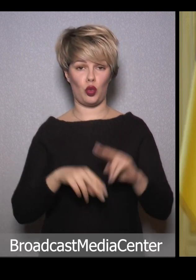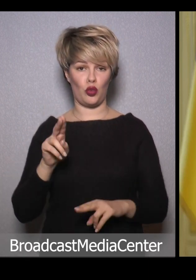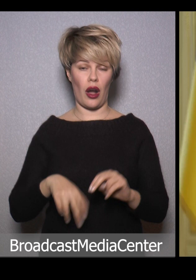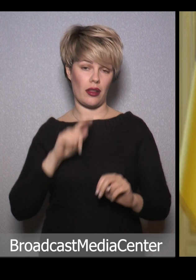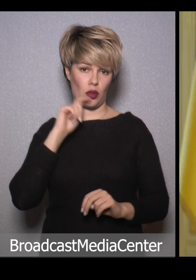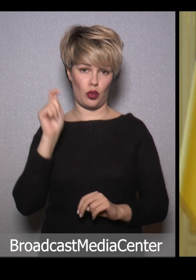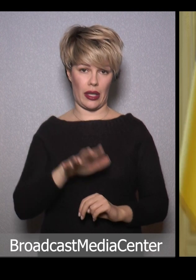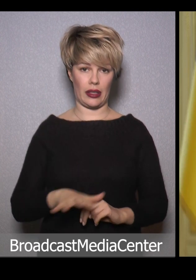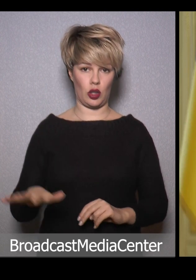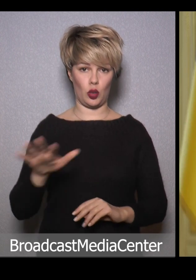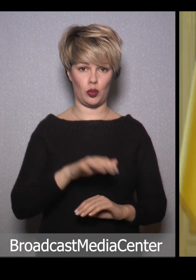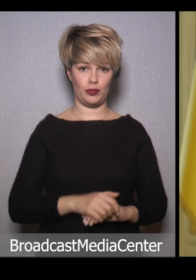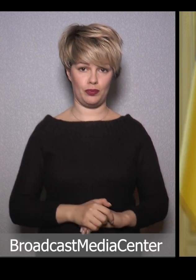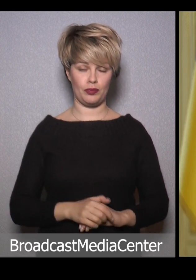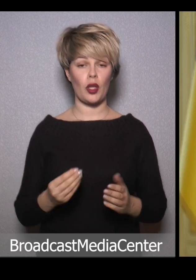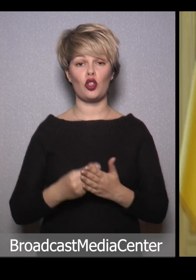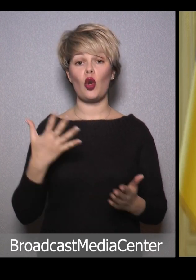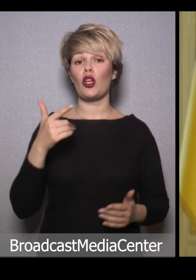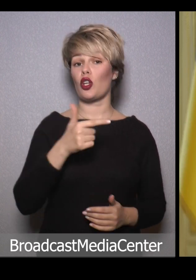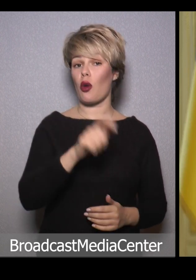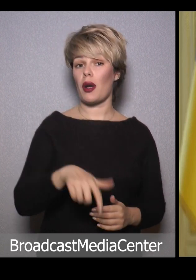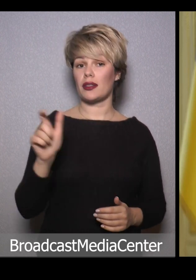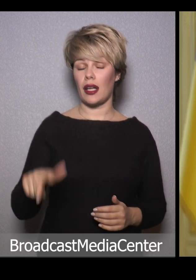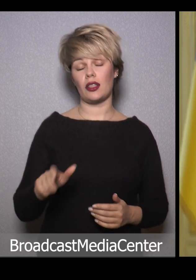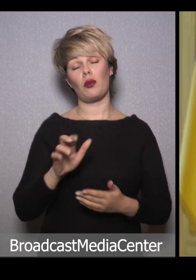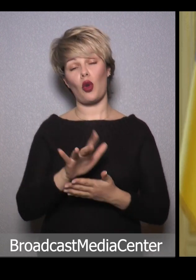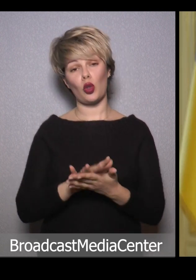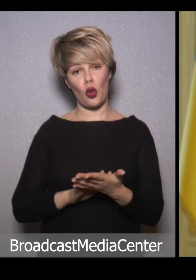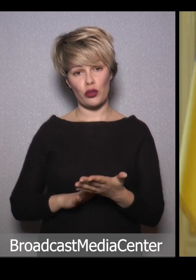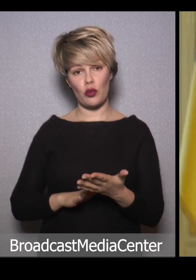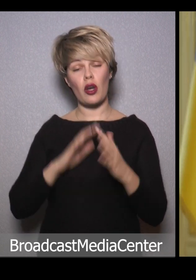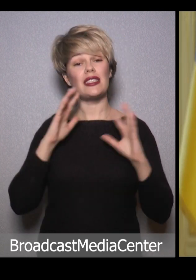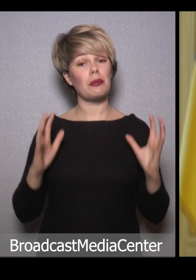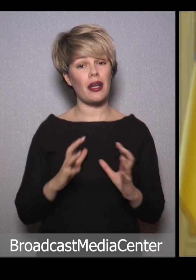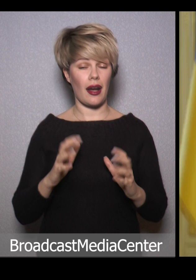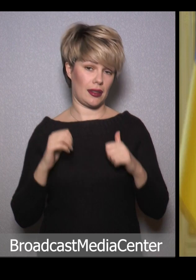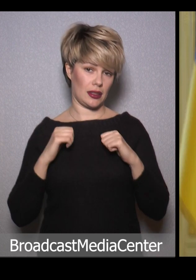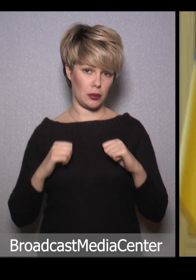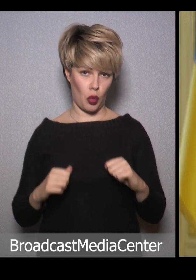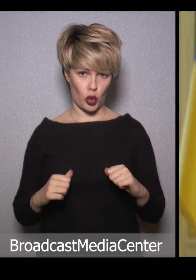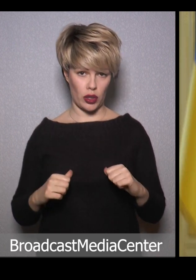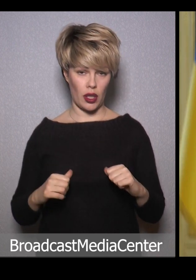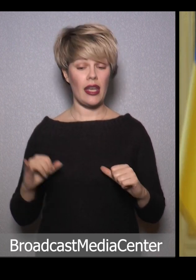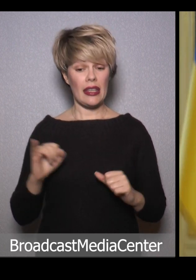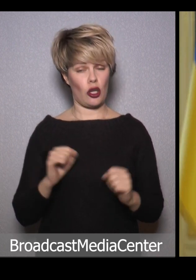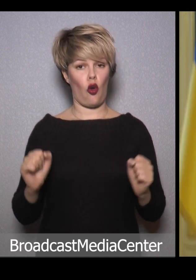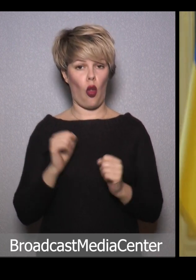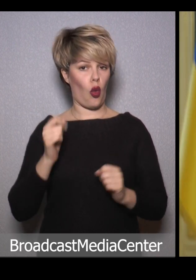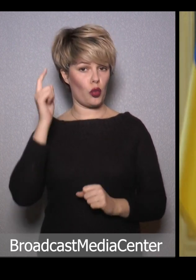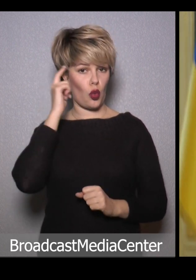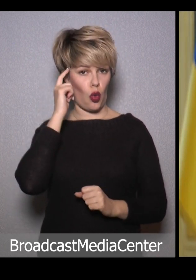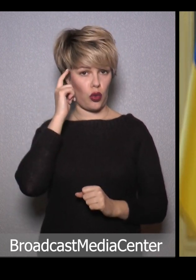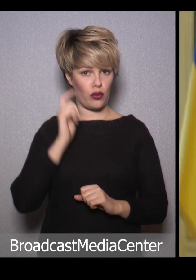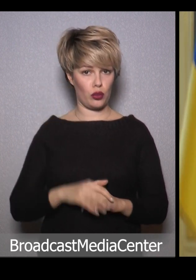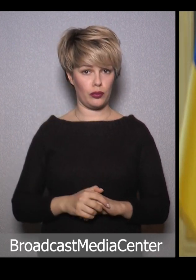будували Україну. Дорогі громадяни, продовжуємо зберігати спокій та холодну голову.